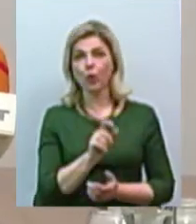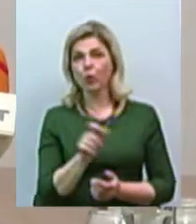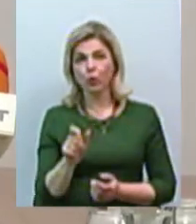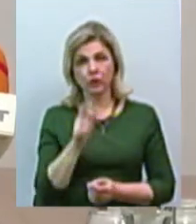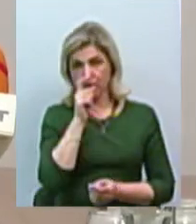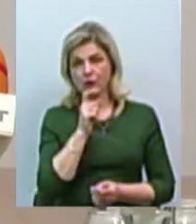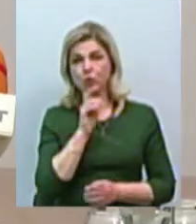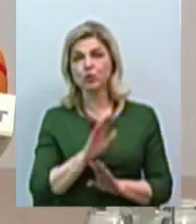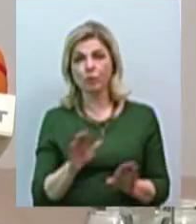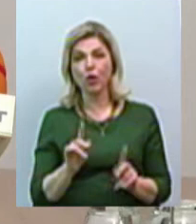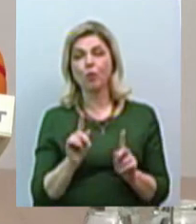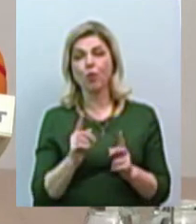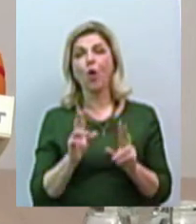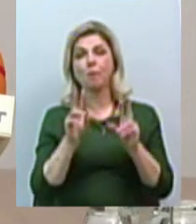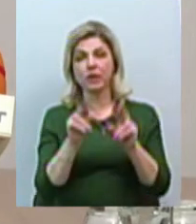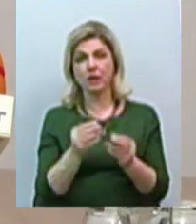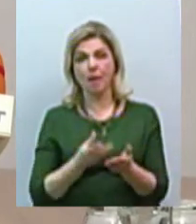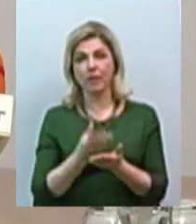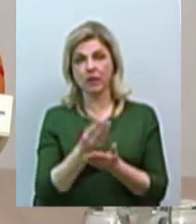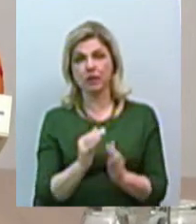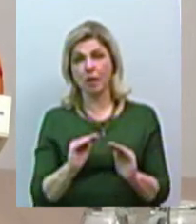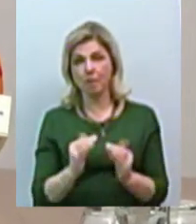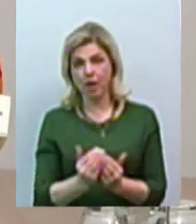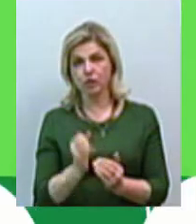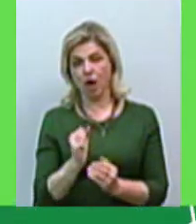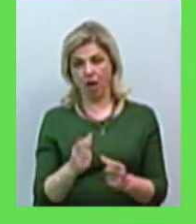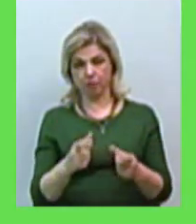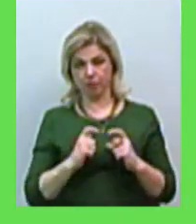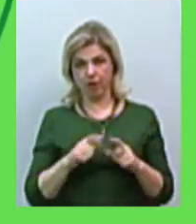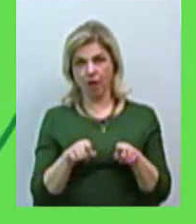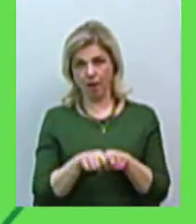чому обіцяли платіжку меншого, прийшла така, як в минулому році.